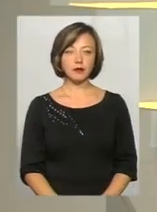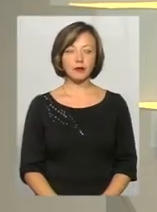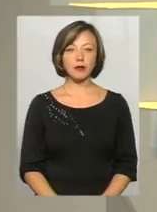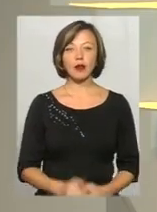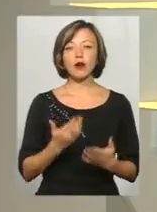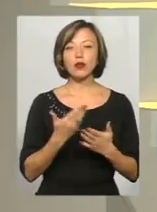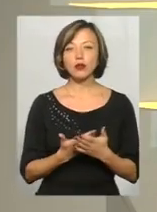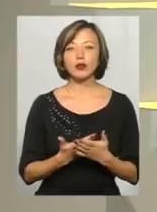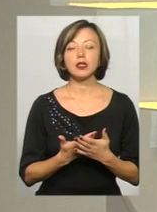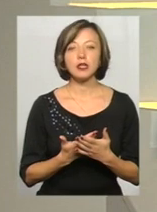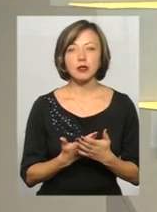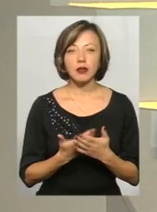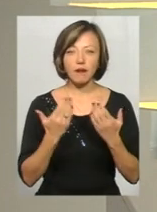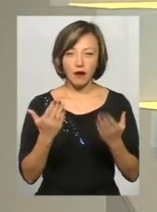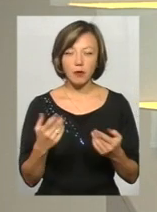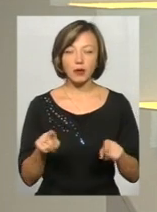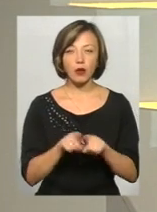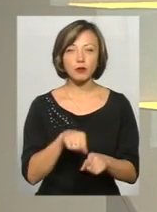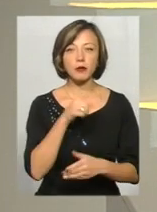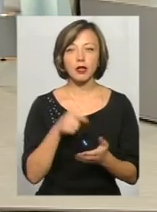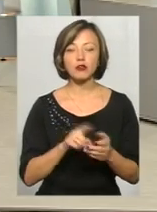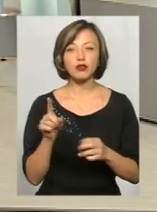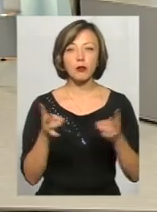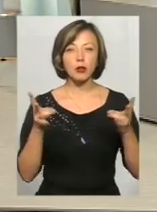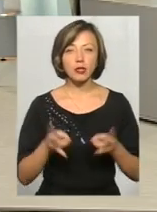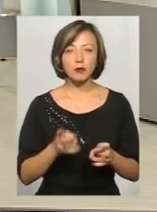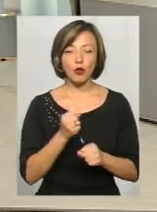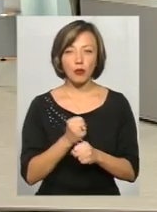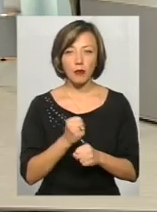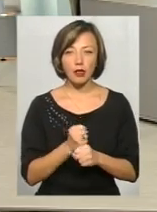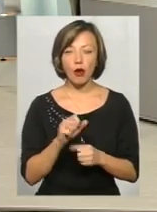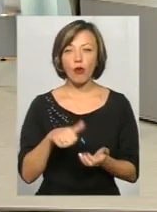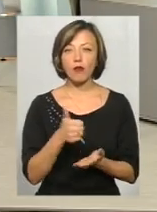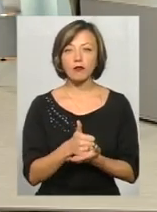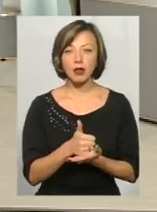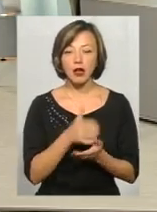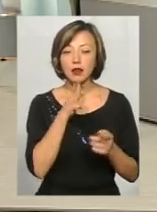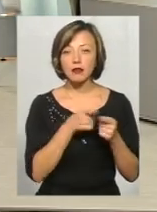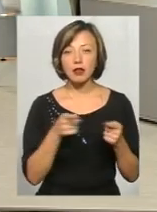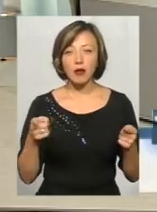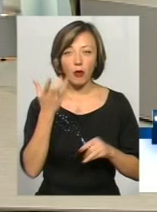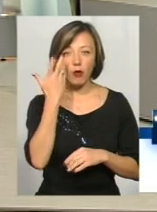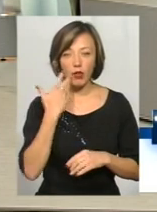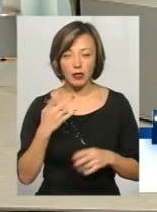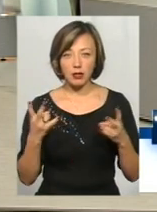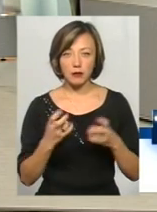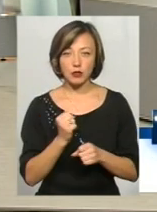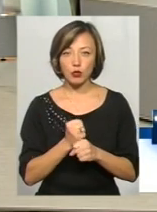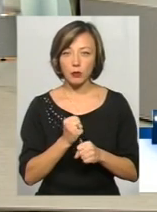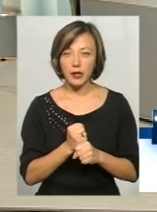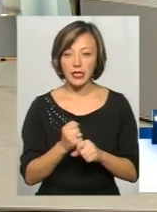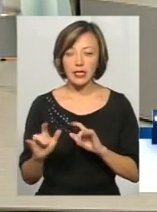Отож, і вам, шановні гости, адресую також питання, що потрібно робити, а головне, в який термін потрібно зробити